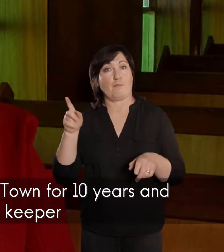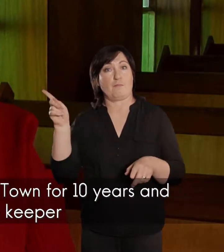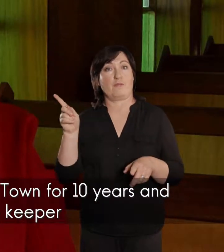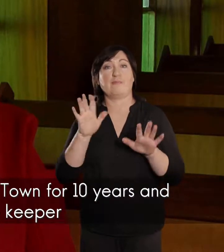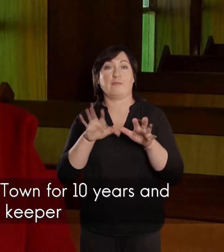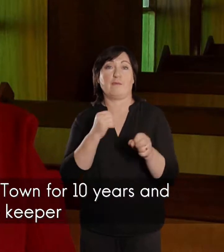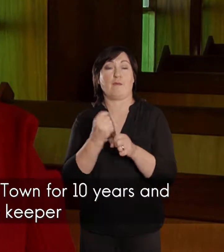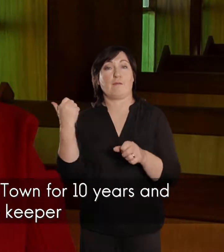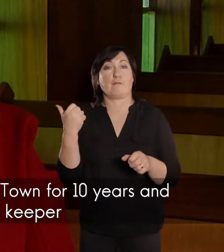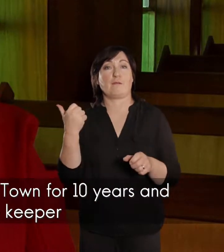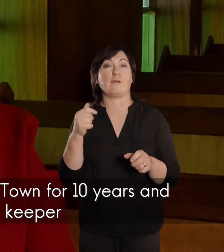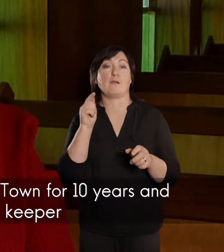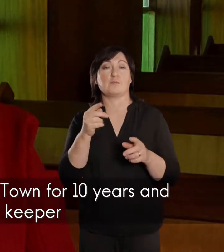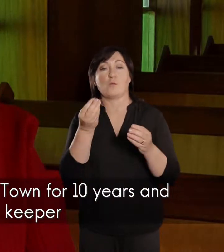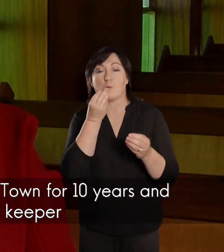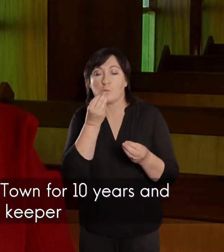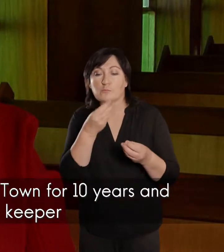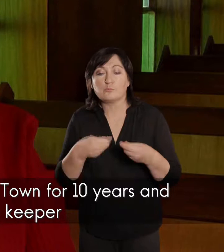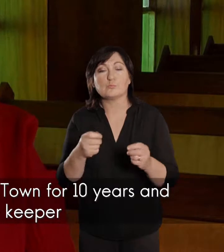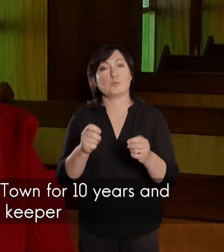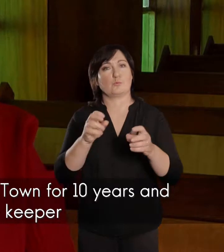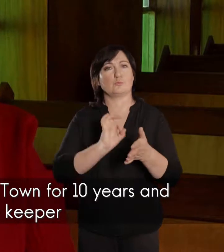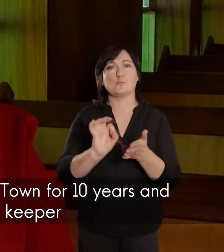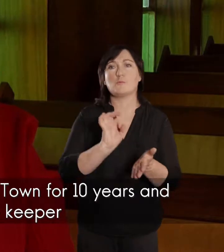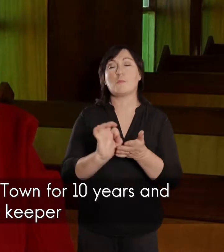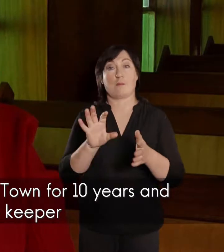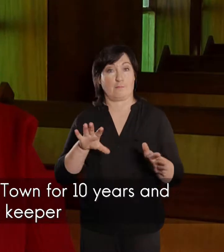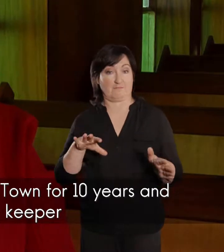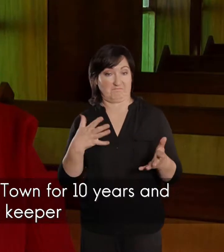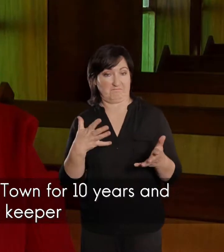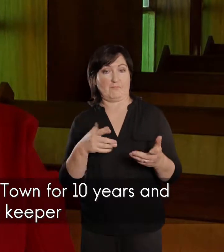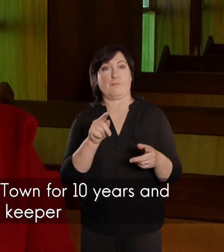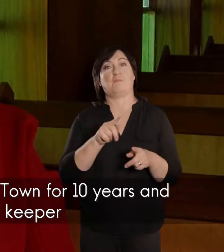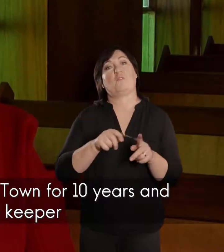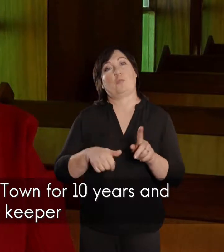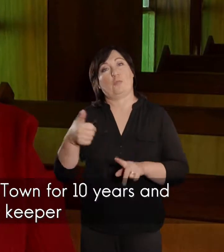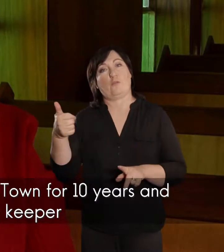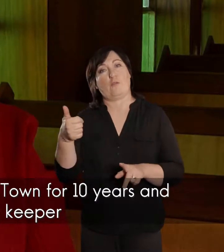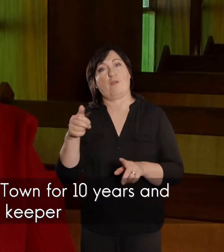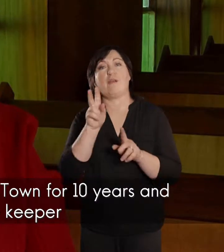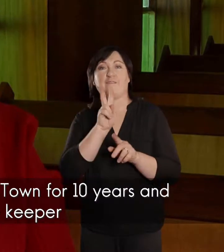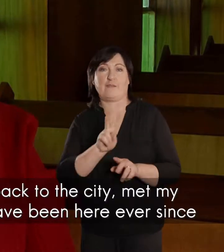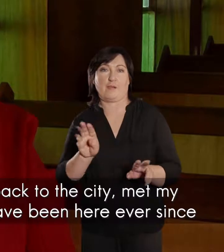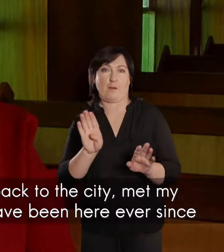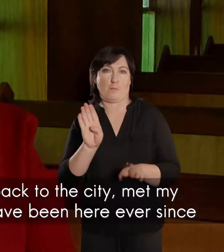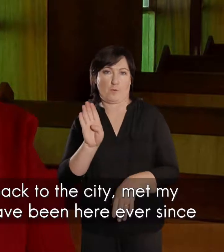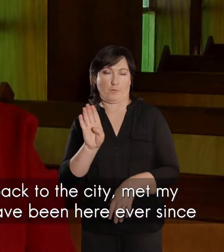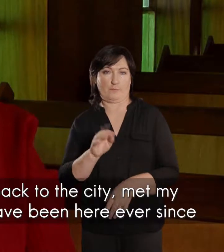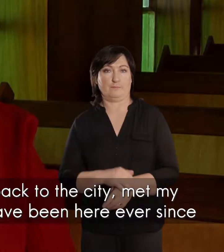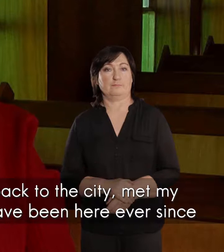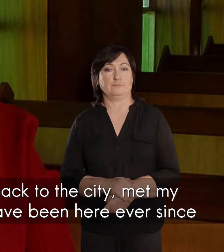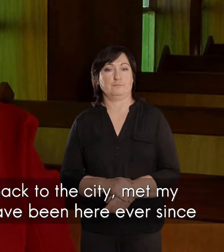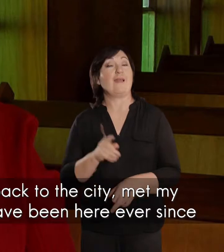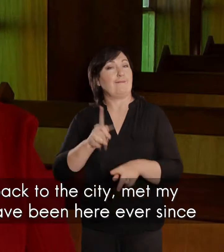toe te beginne gaan werk, ek is terug Kaap toe, ek het daar gewerkt vir 10 jaar, as huishoudstig, en ek het